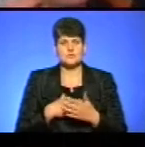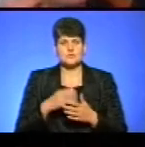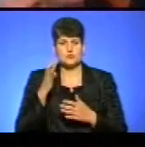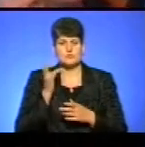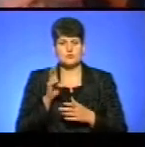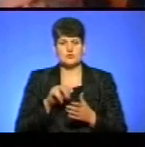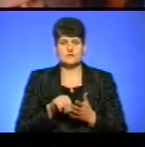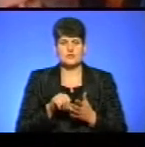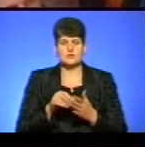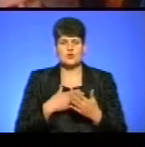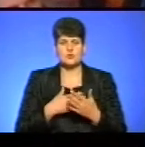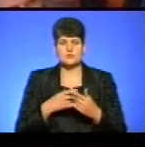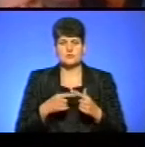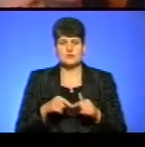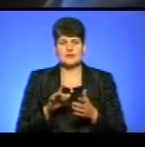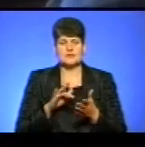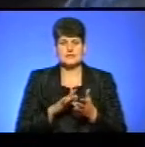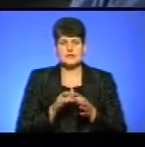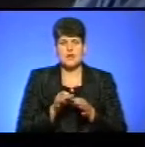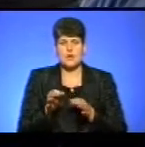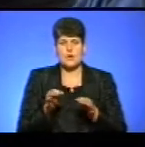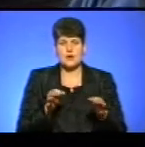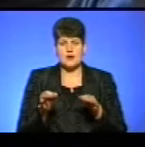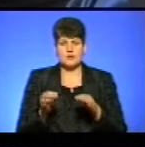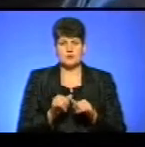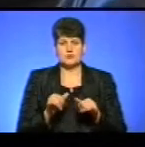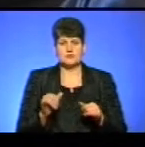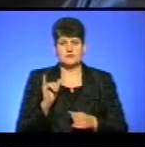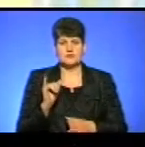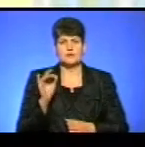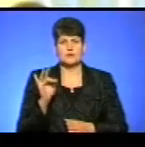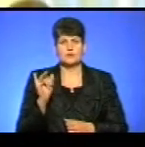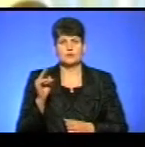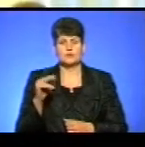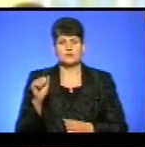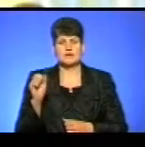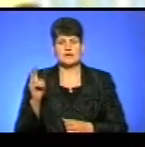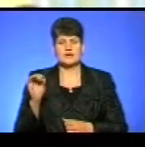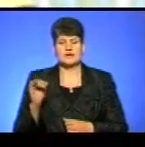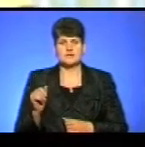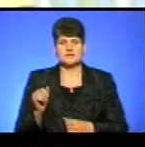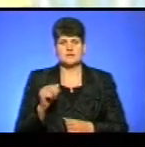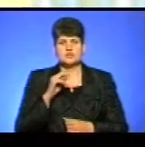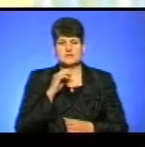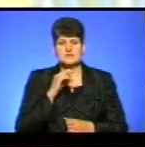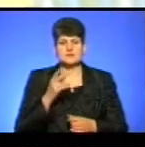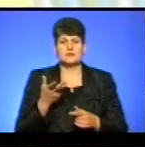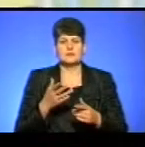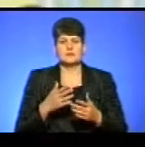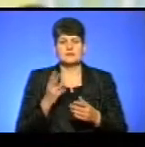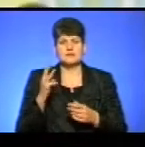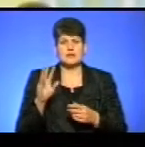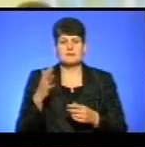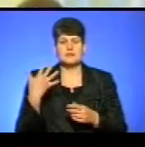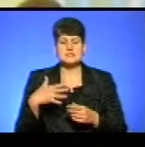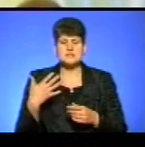член громадської організації «Центр локального розвитку» Іван Рудакевич. Івано-Франківськ – 3 гривні, Чернівці – 3,50, Луцьк –